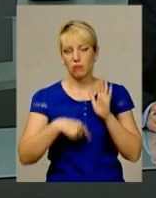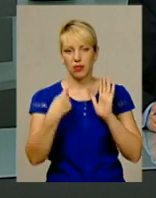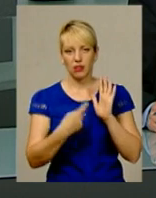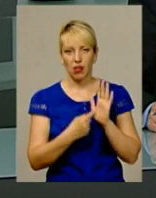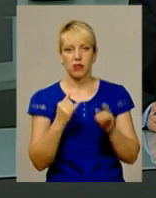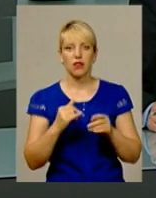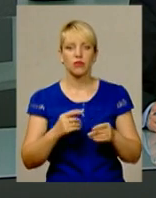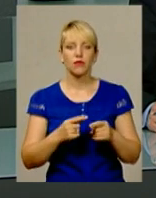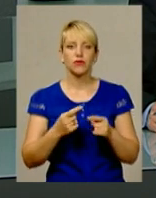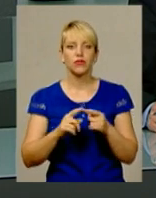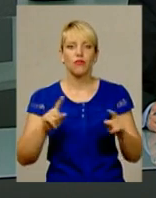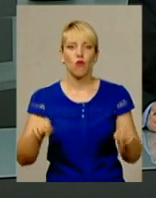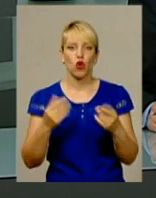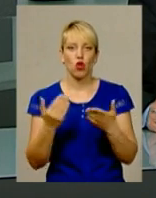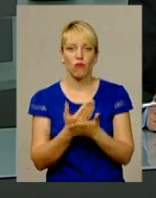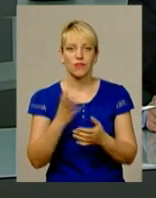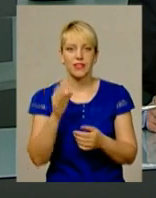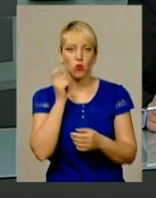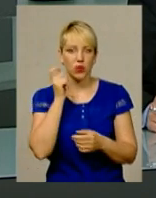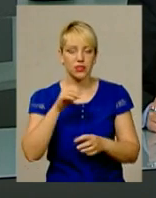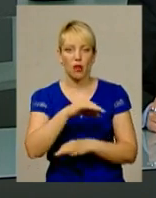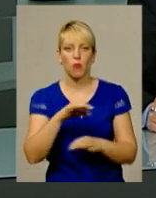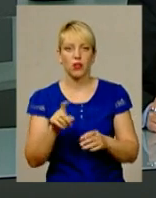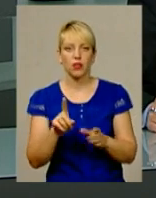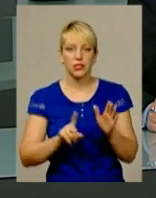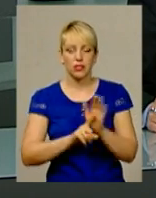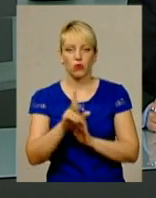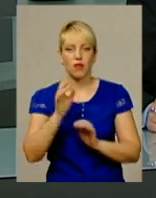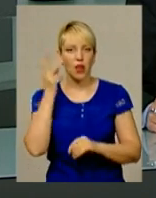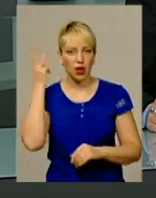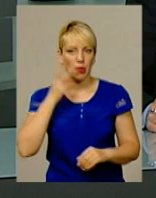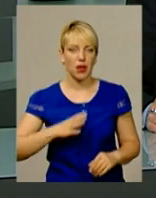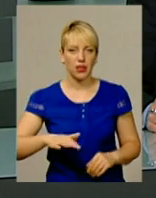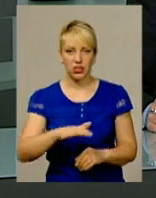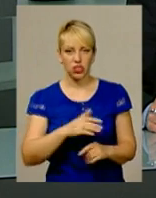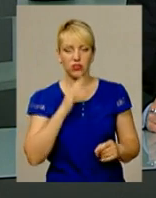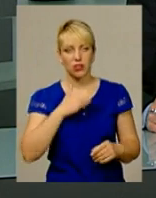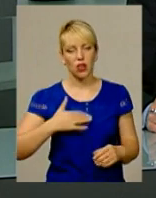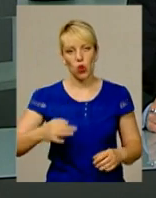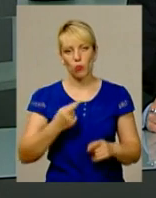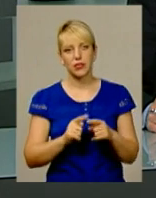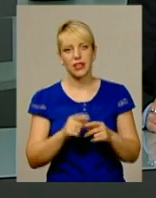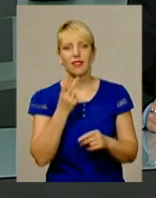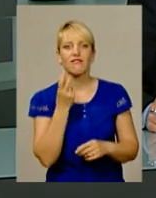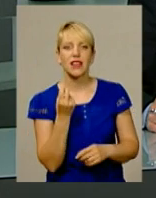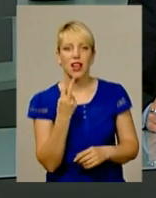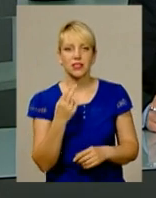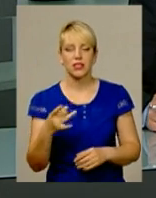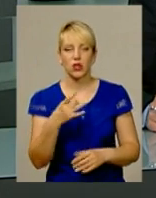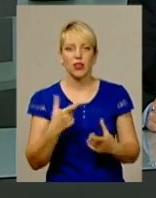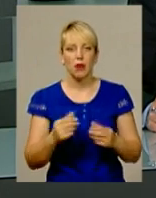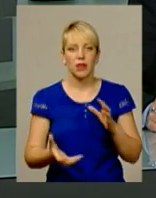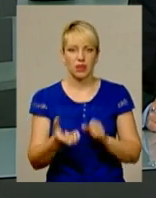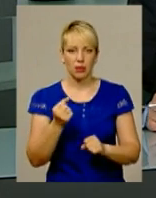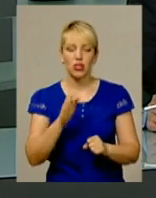у створенні нового всеукраїнського проєкту, який сьогодні стартував на Хмельниччині. Наша область – це 12 регіон, де підтримали